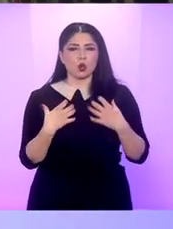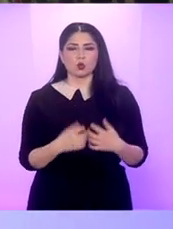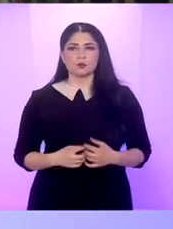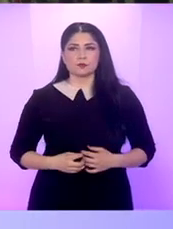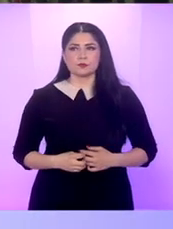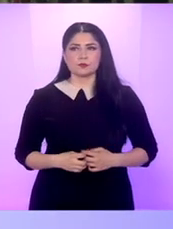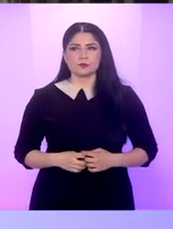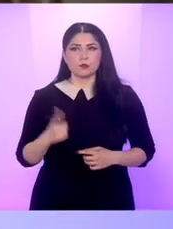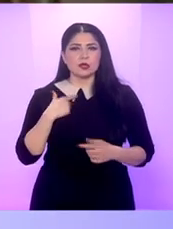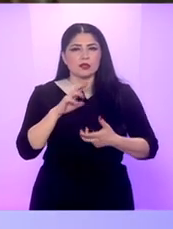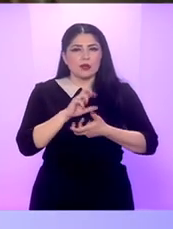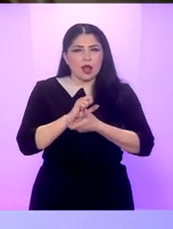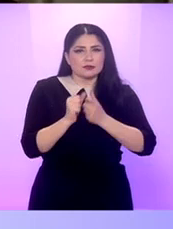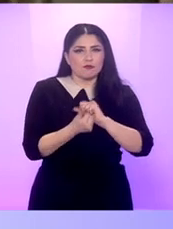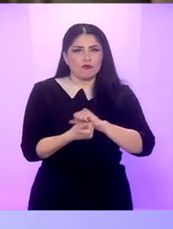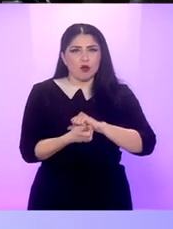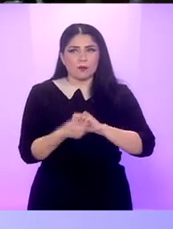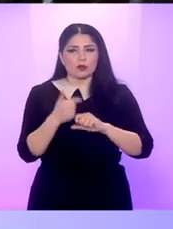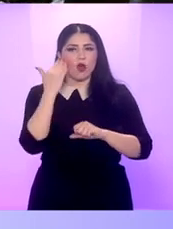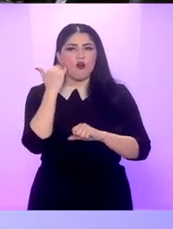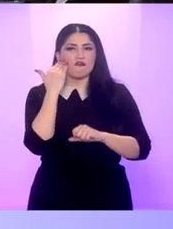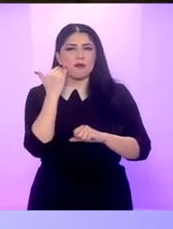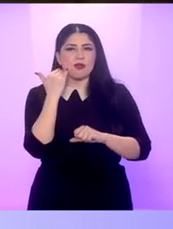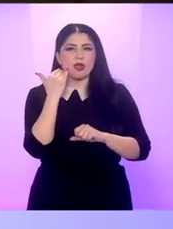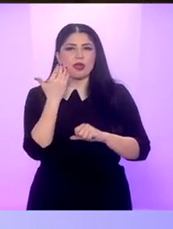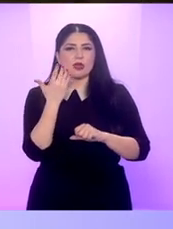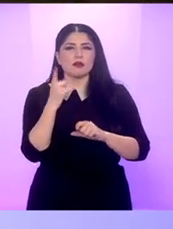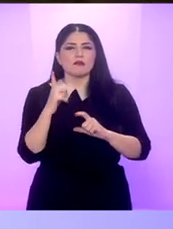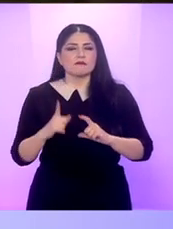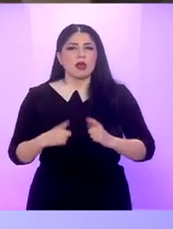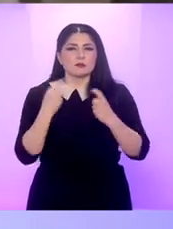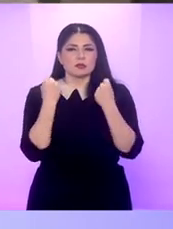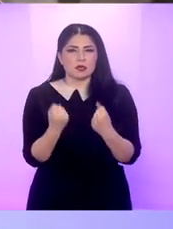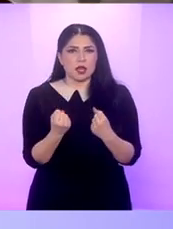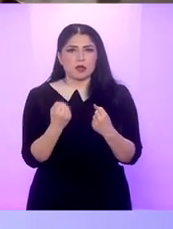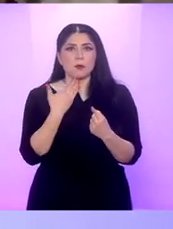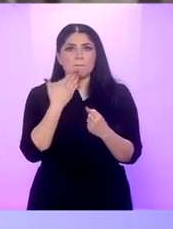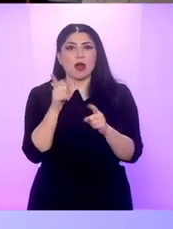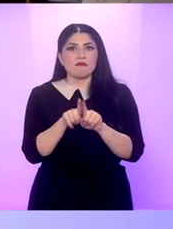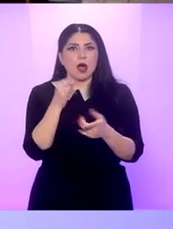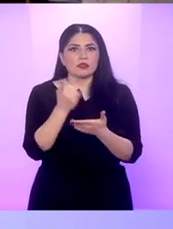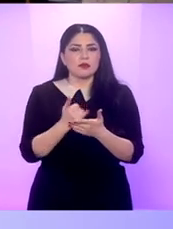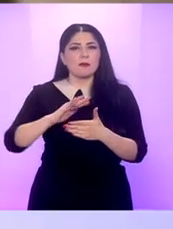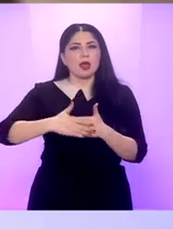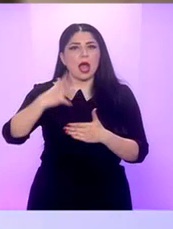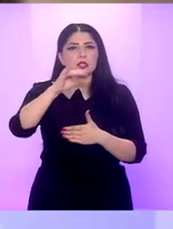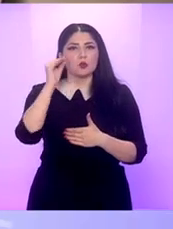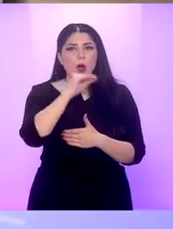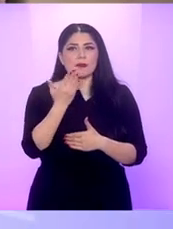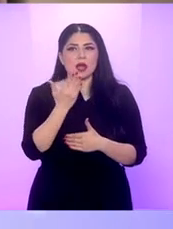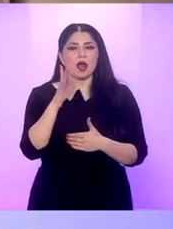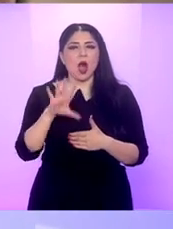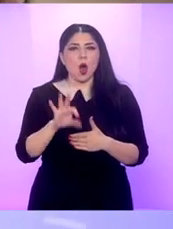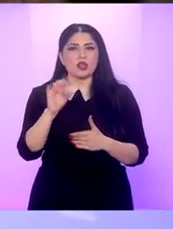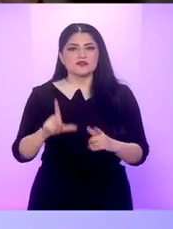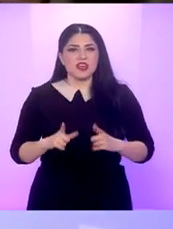-o femeie care duce această viață nomadă și se devine extrem de credibilă printre ceilalți oameni care au ales